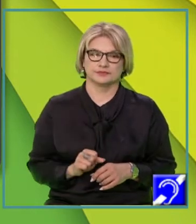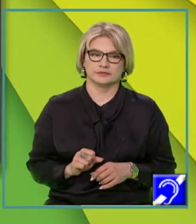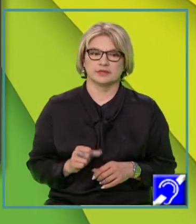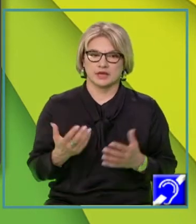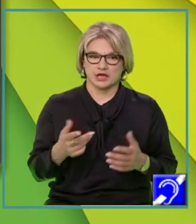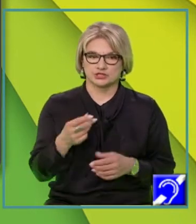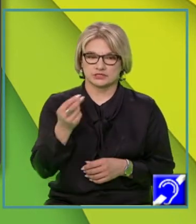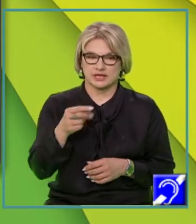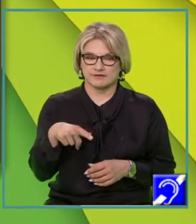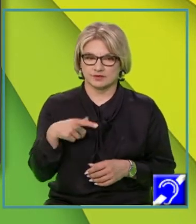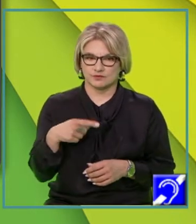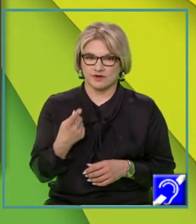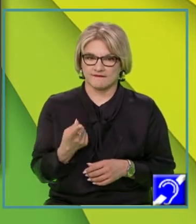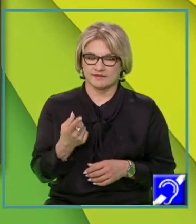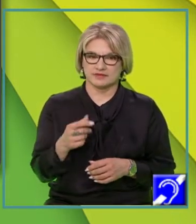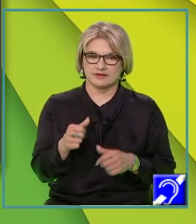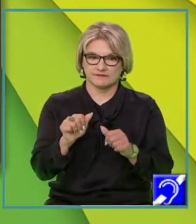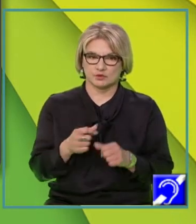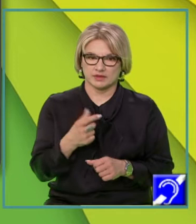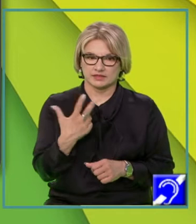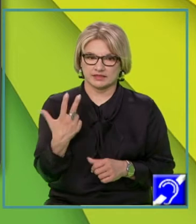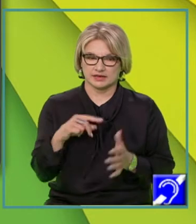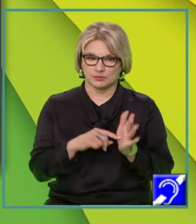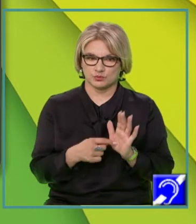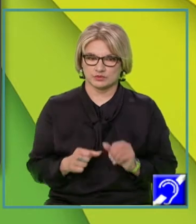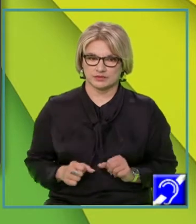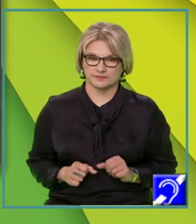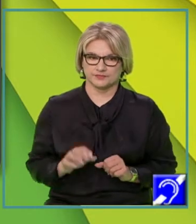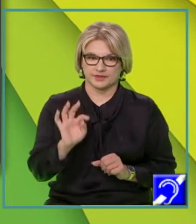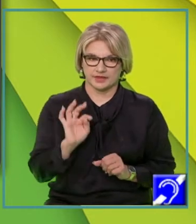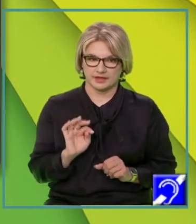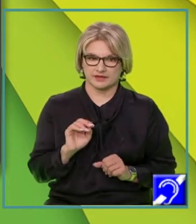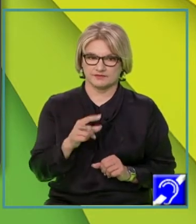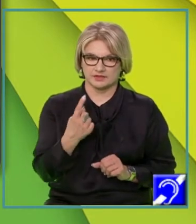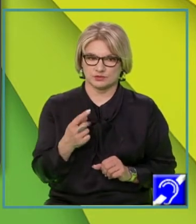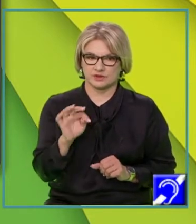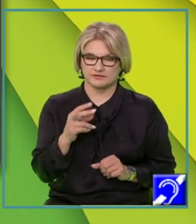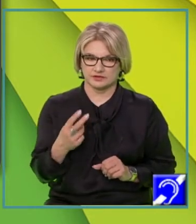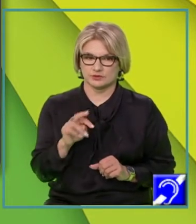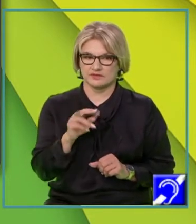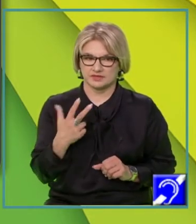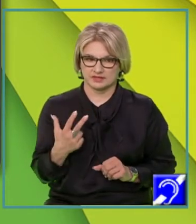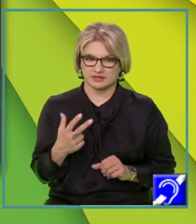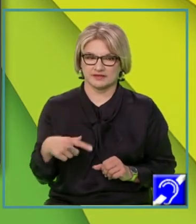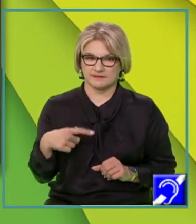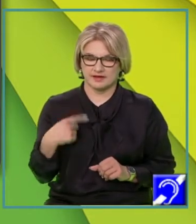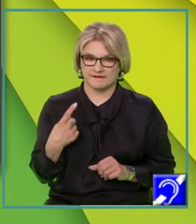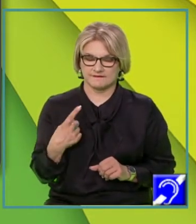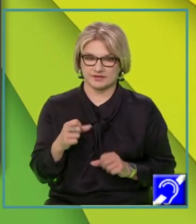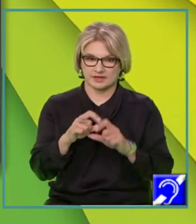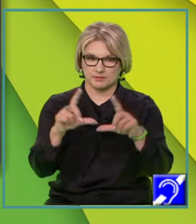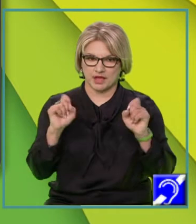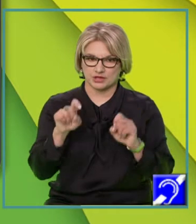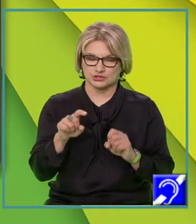graficul său va fi format din 3 puncte. f de 1, f de 2, f de 3 va fi imaginea